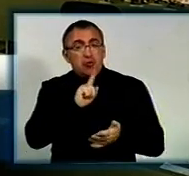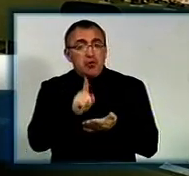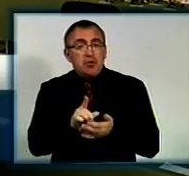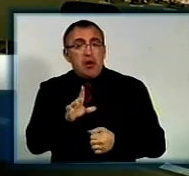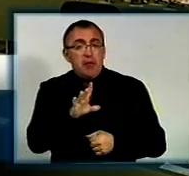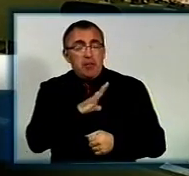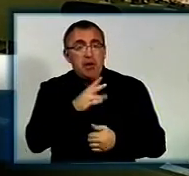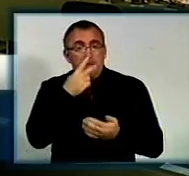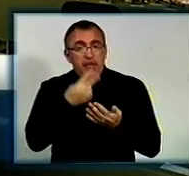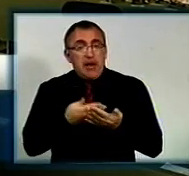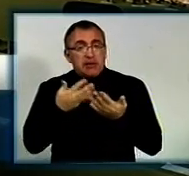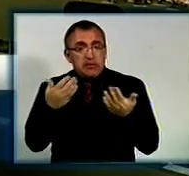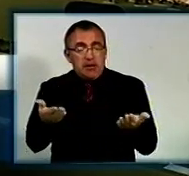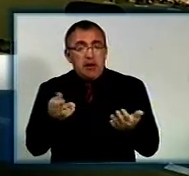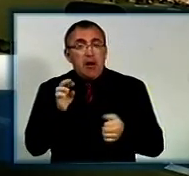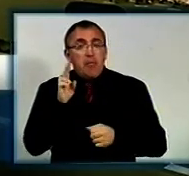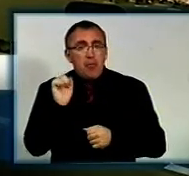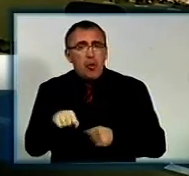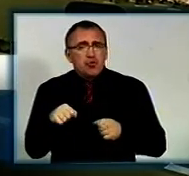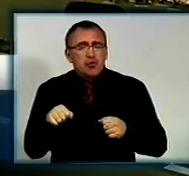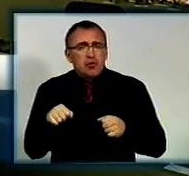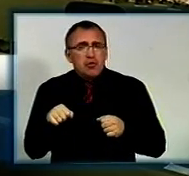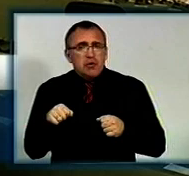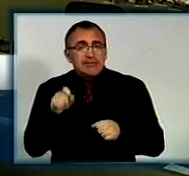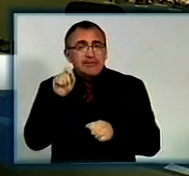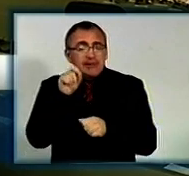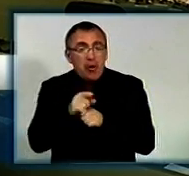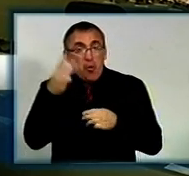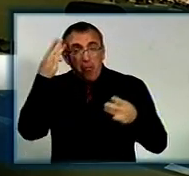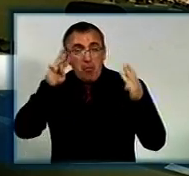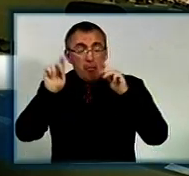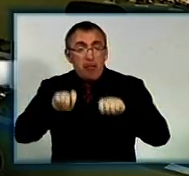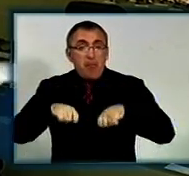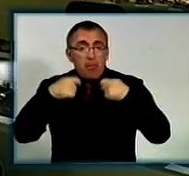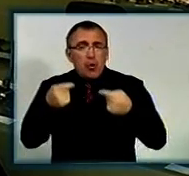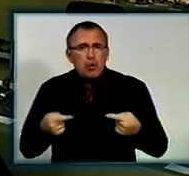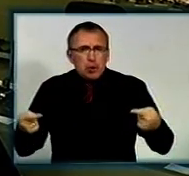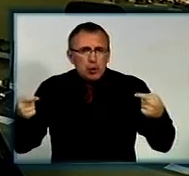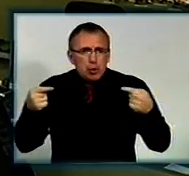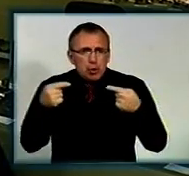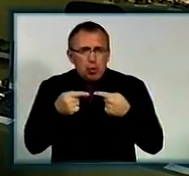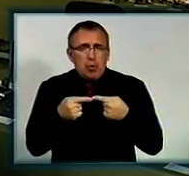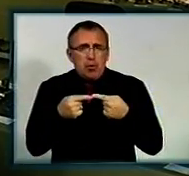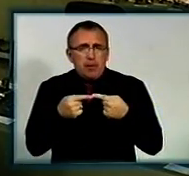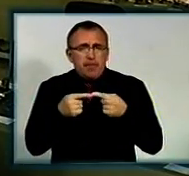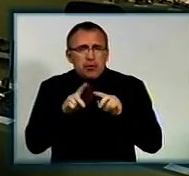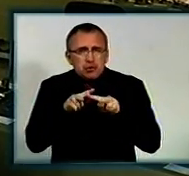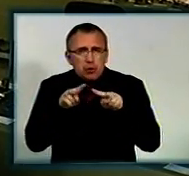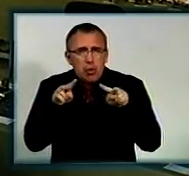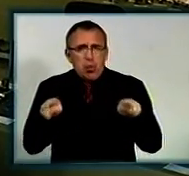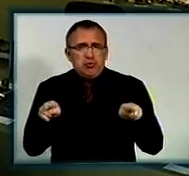представлена як можна тоньше. Тобто, задача моделіста – передати як можна точно сходство